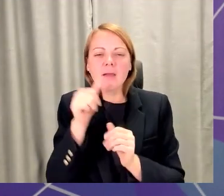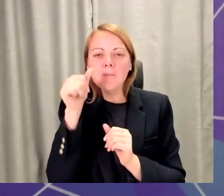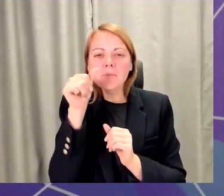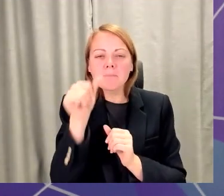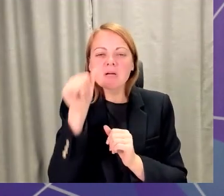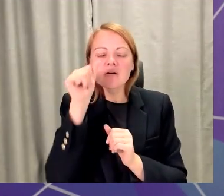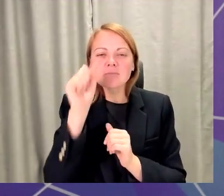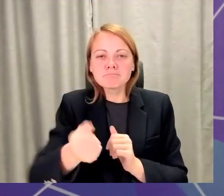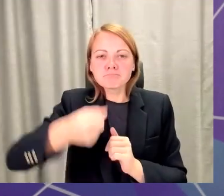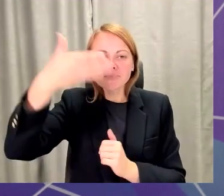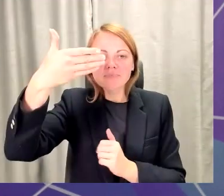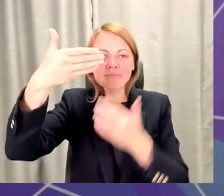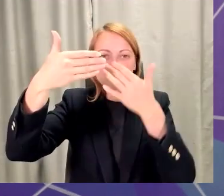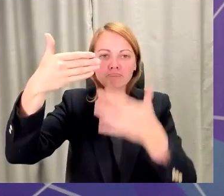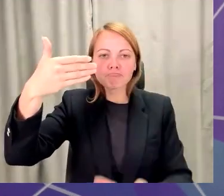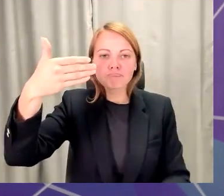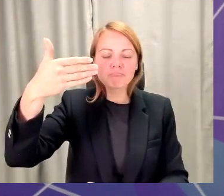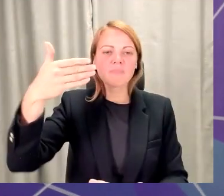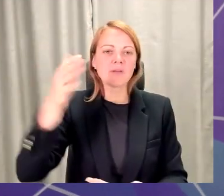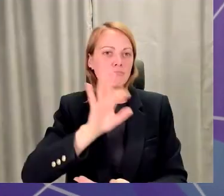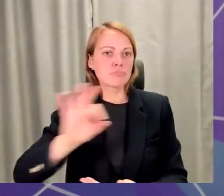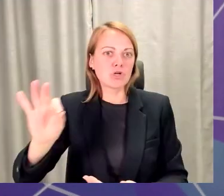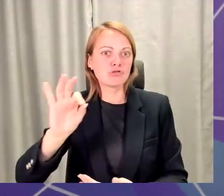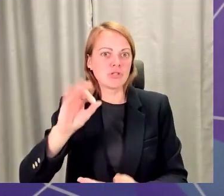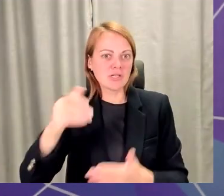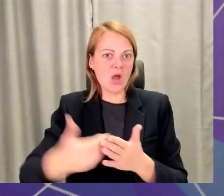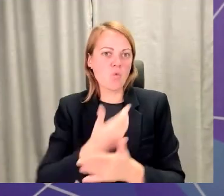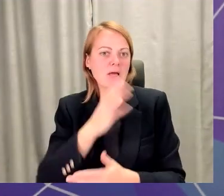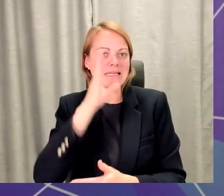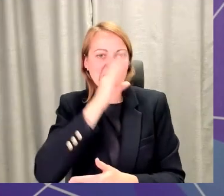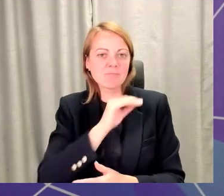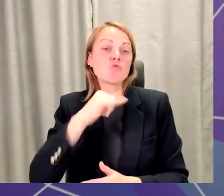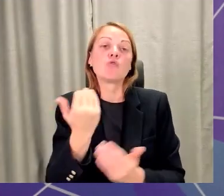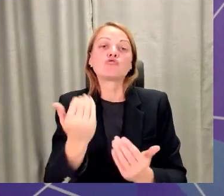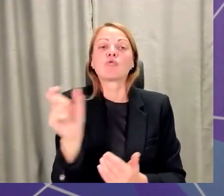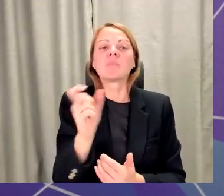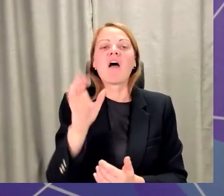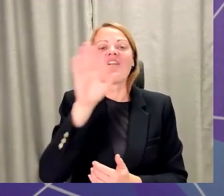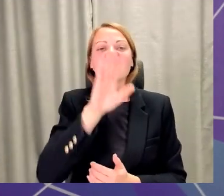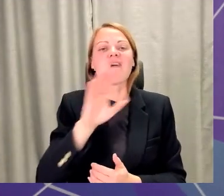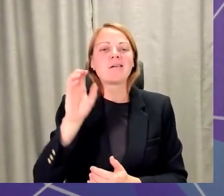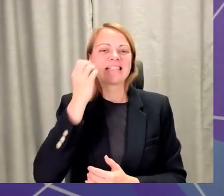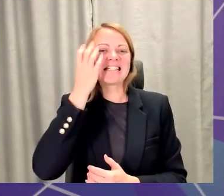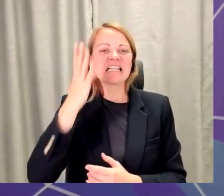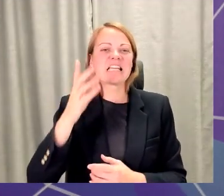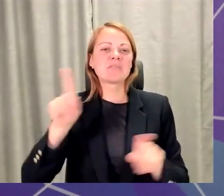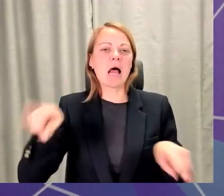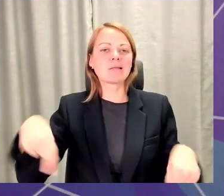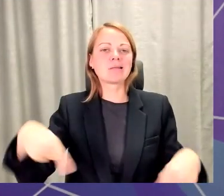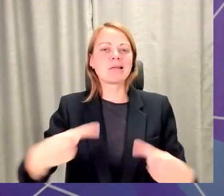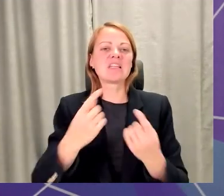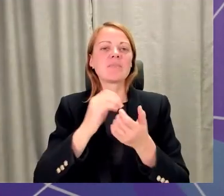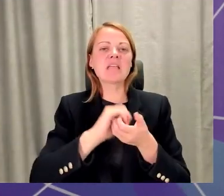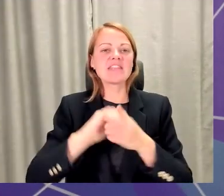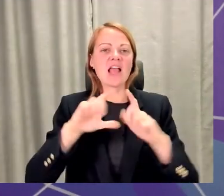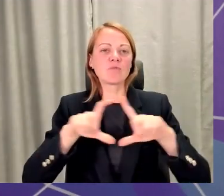jaunu iespēju, jo šobrīd Valsts izglītības attīstības aģentūra ir ceļā uz jaunas